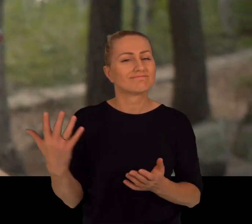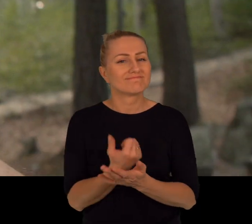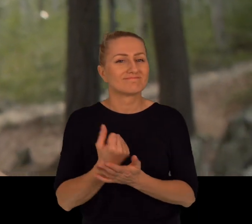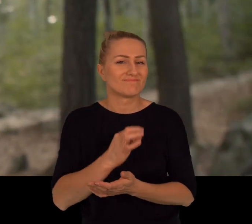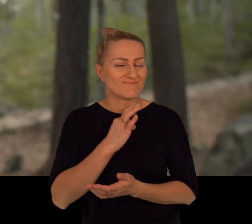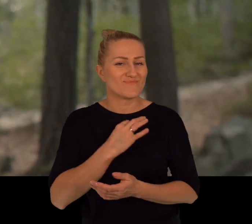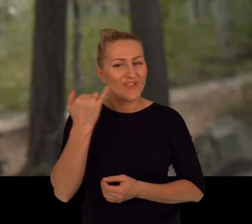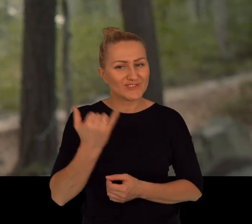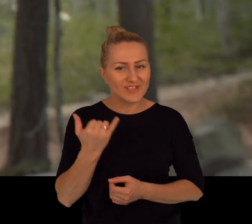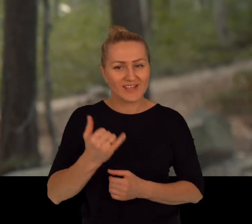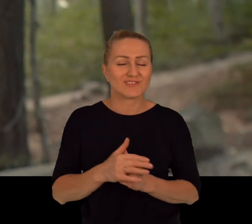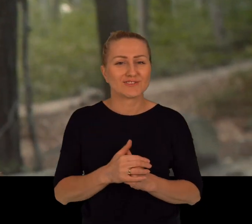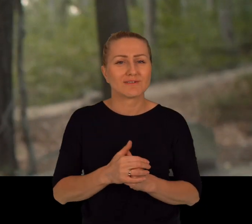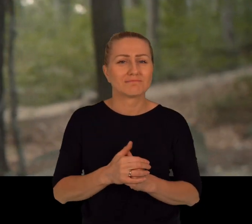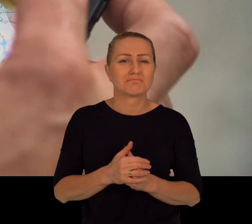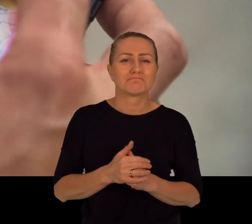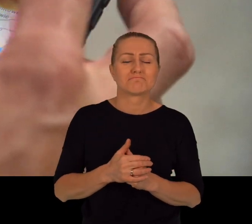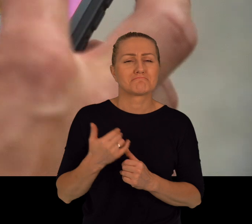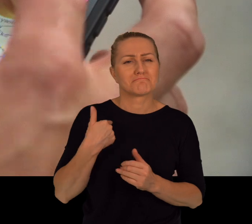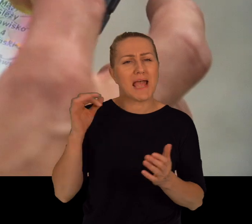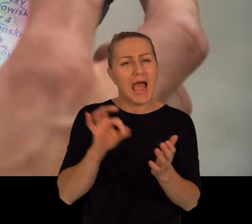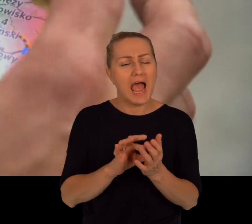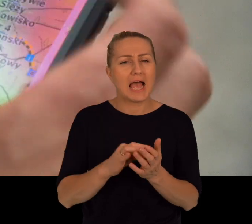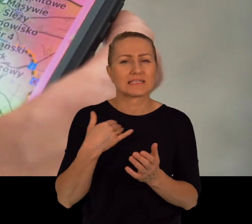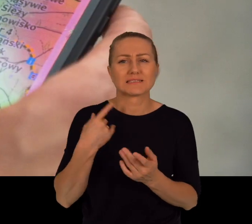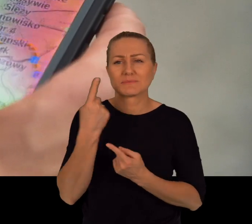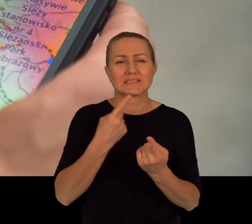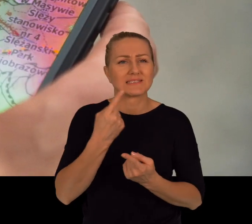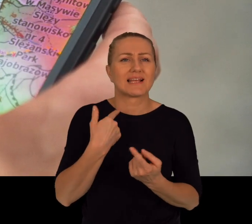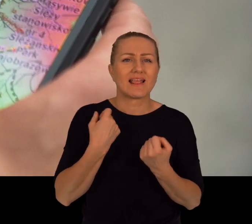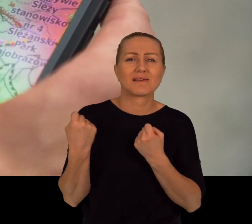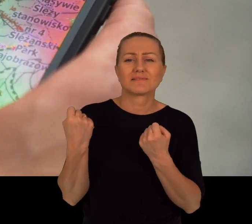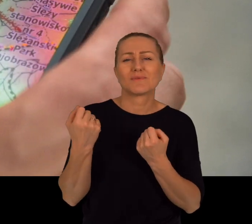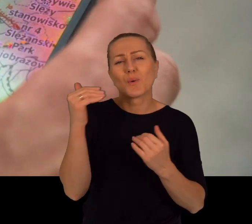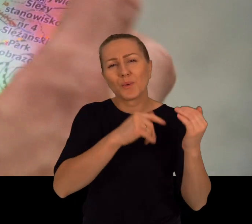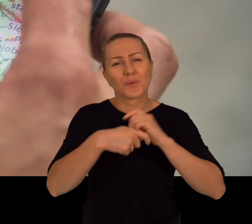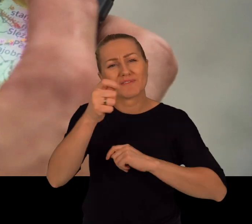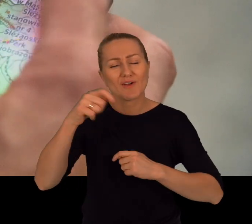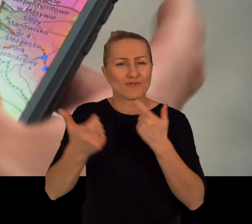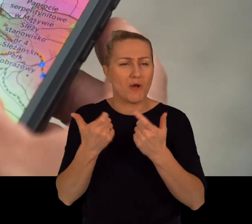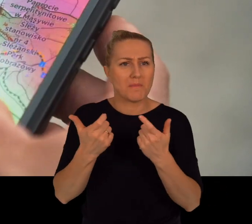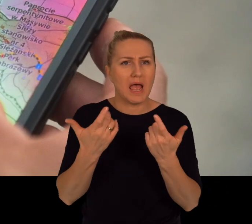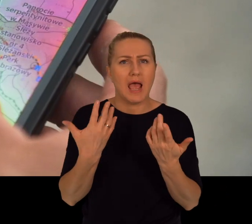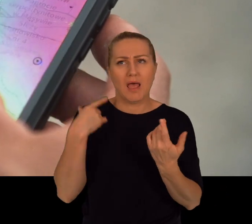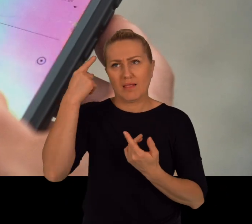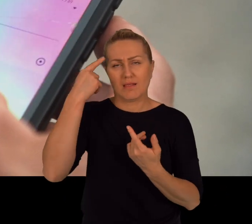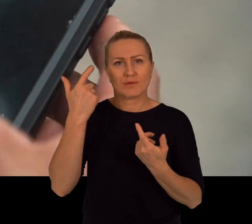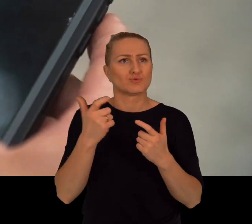Jeżdżąc ze swoimi dziećmi w pewnym momencie przyszło mi do głowy, a co z tymi dziećmi, które nie mogły weździć z góry.